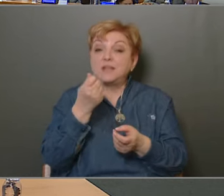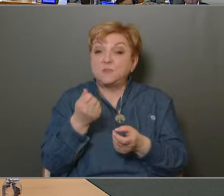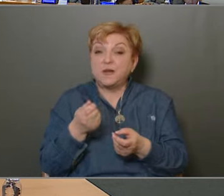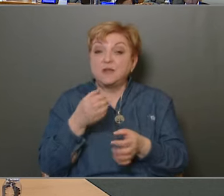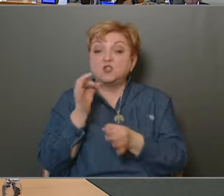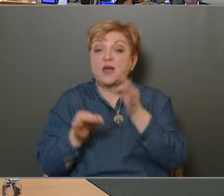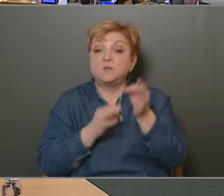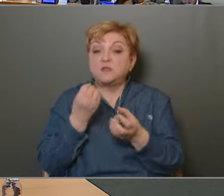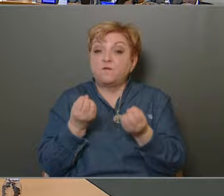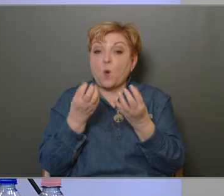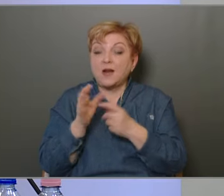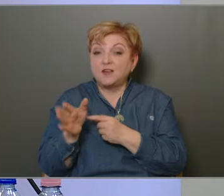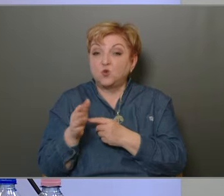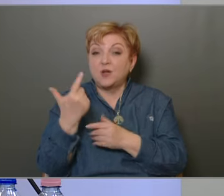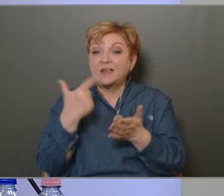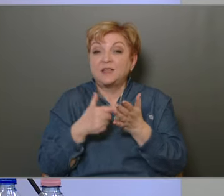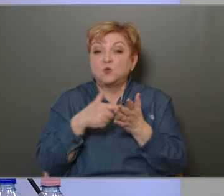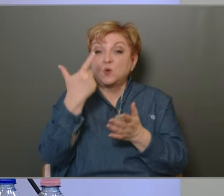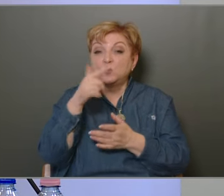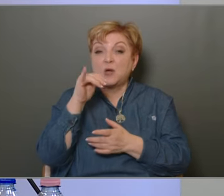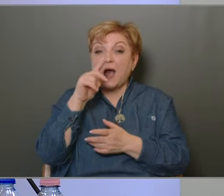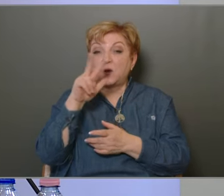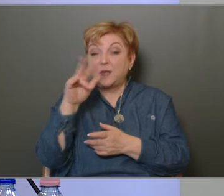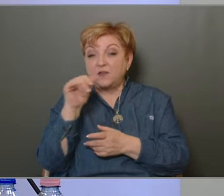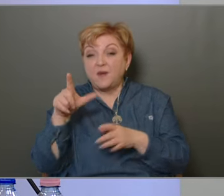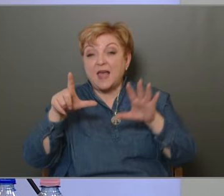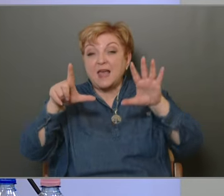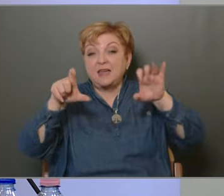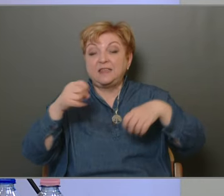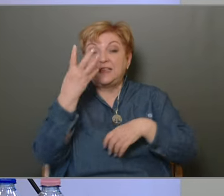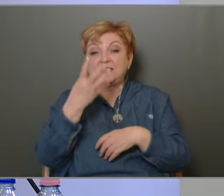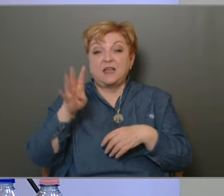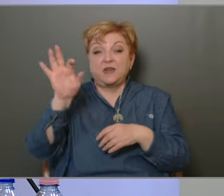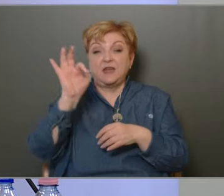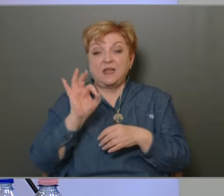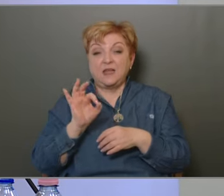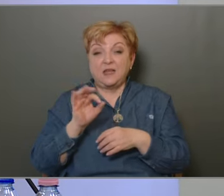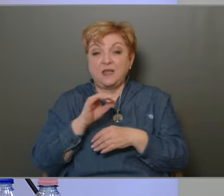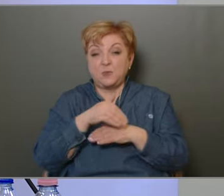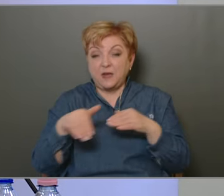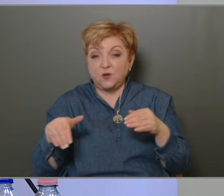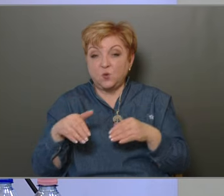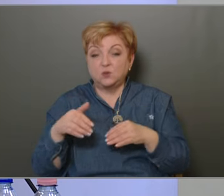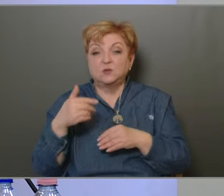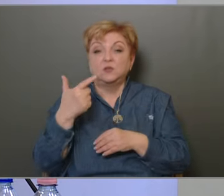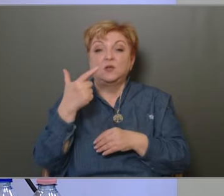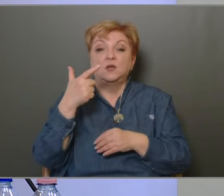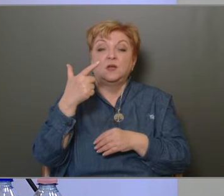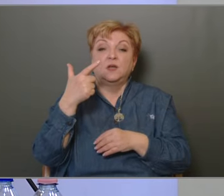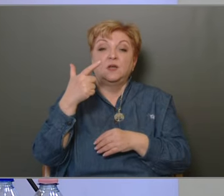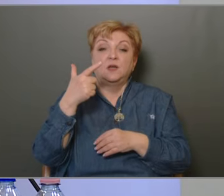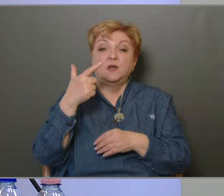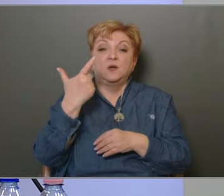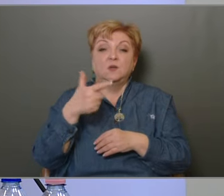természetbeli források 2023-ban 744 millió forintot, 2022-ben 730